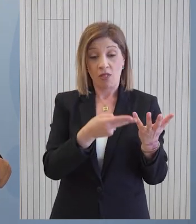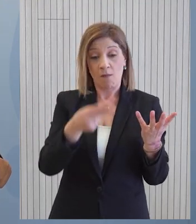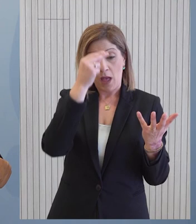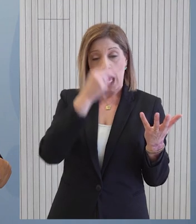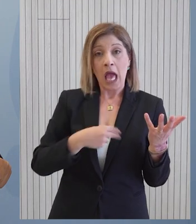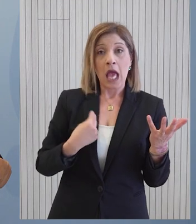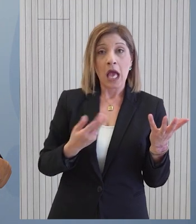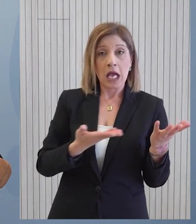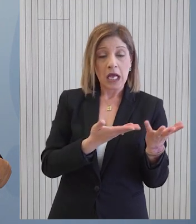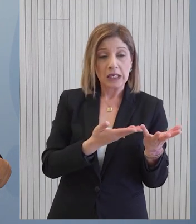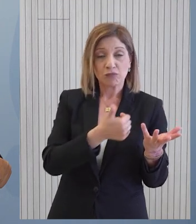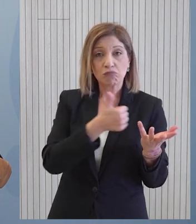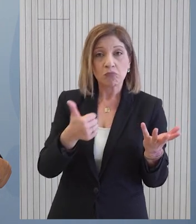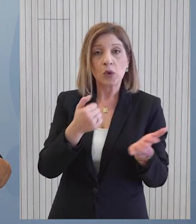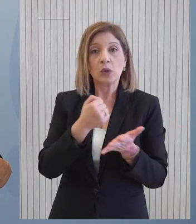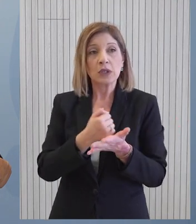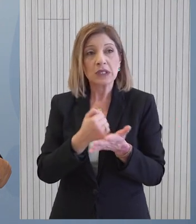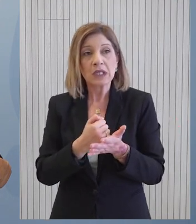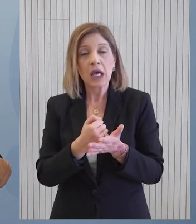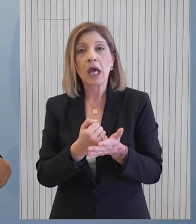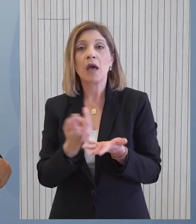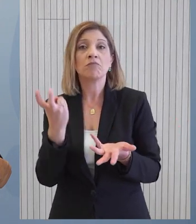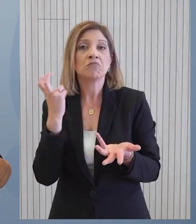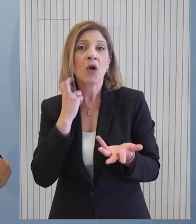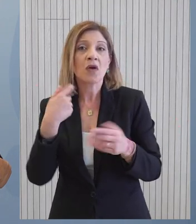αφορά και θέματα του πυνιγούν πώδια.